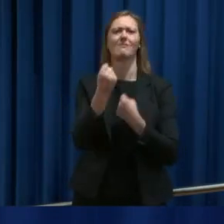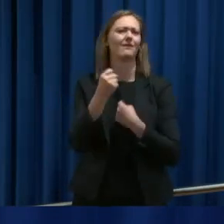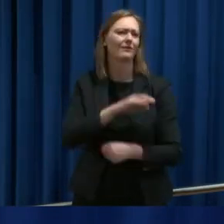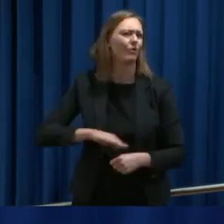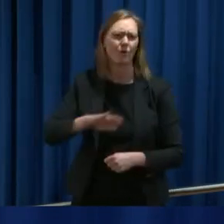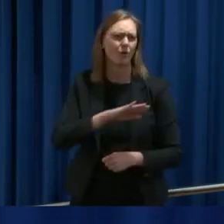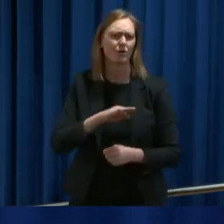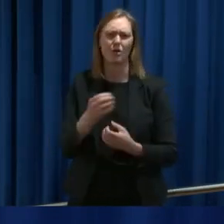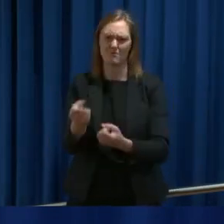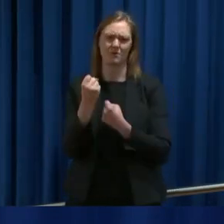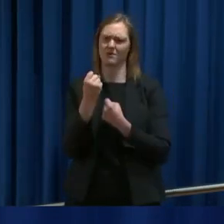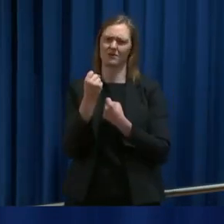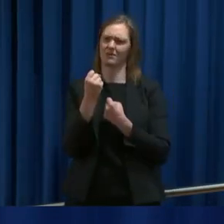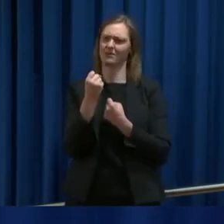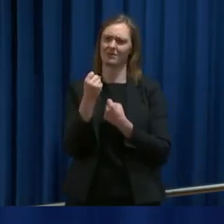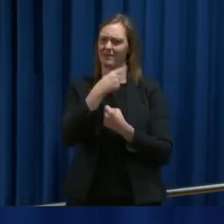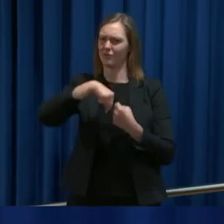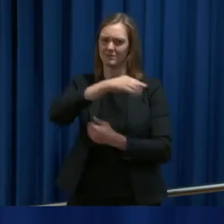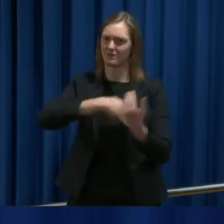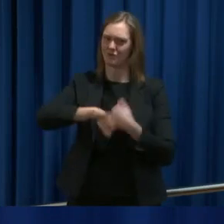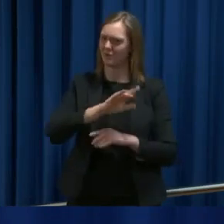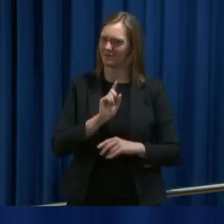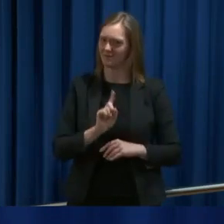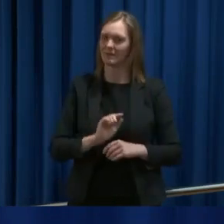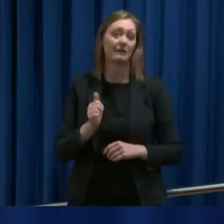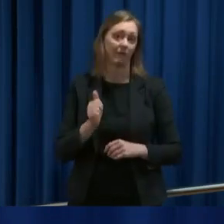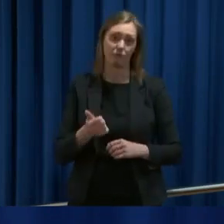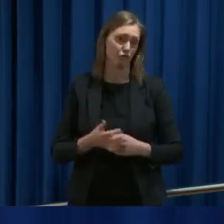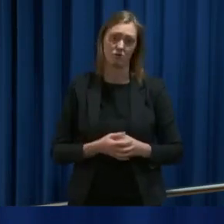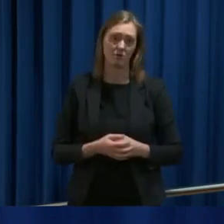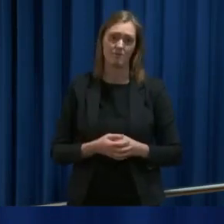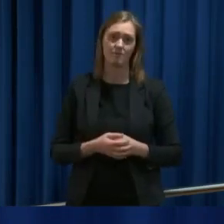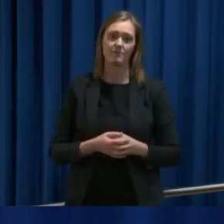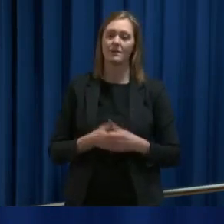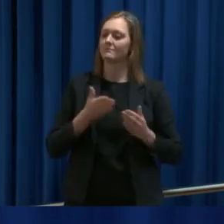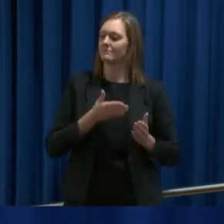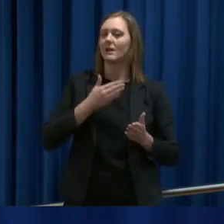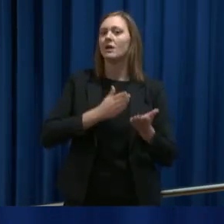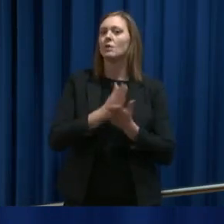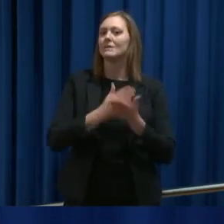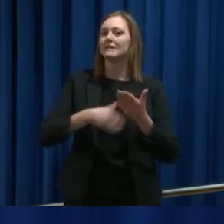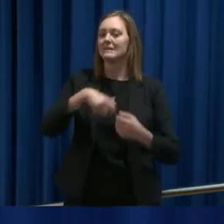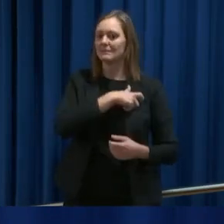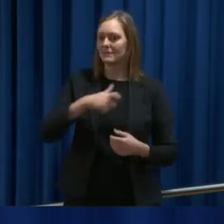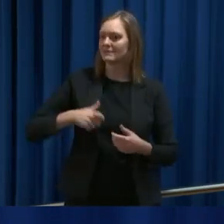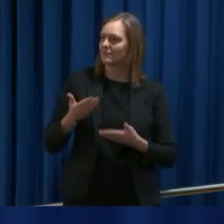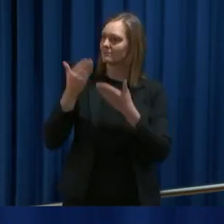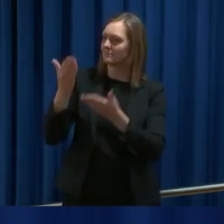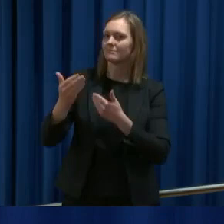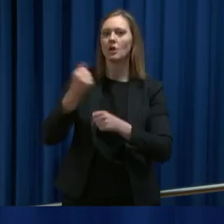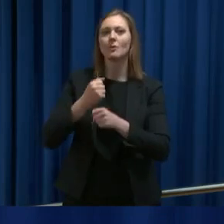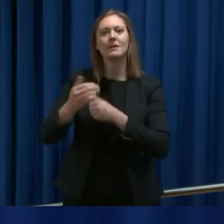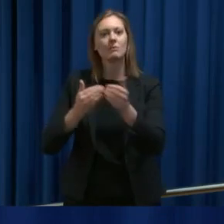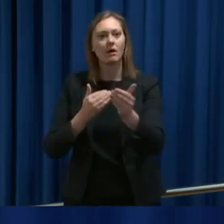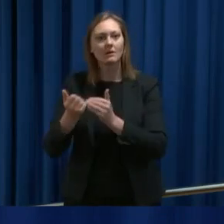maktområder i vårt samfunn. Jeg gir ordet nå til justisministeren som har jobbet i praksis med dette, men også med å